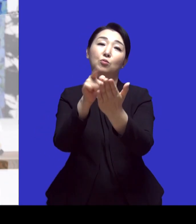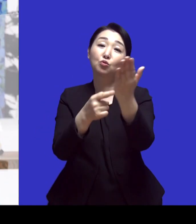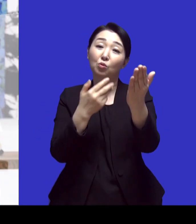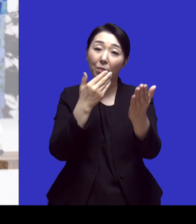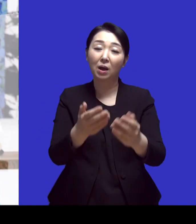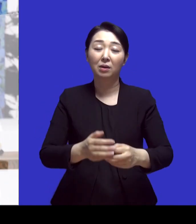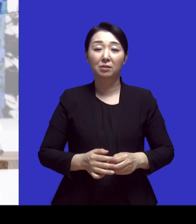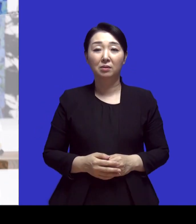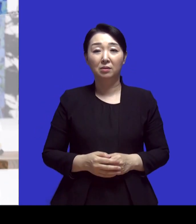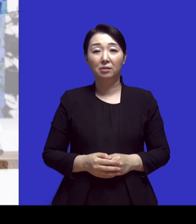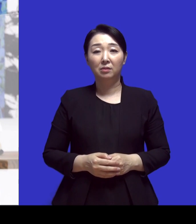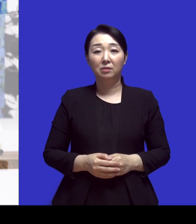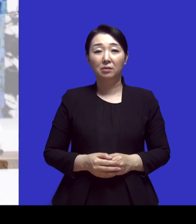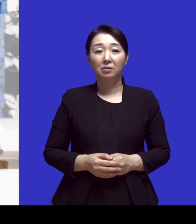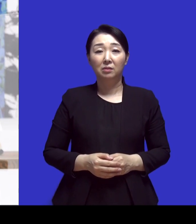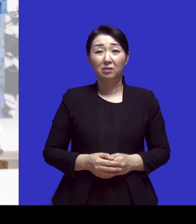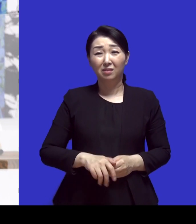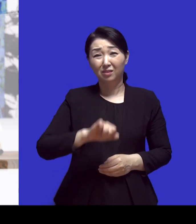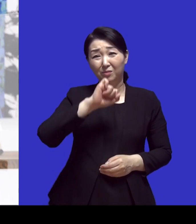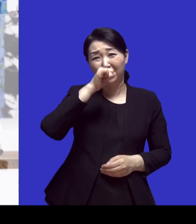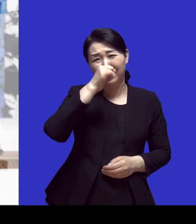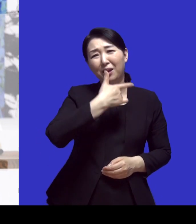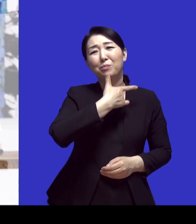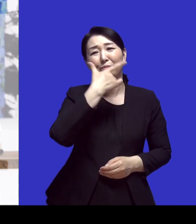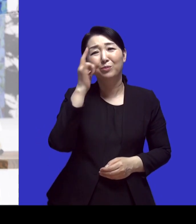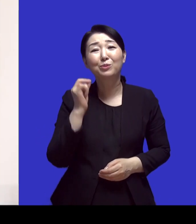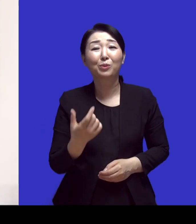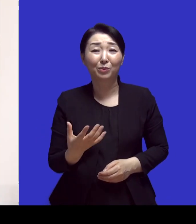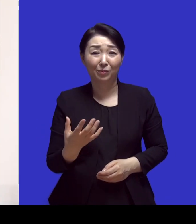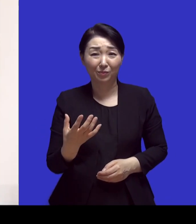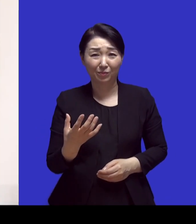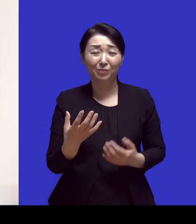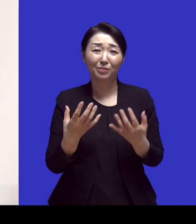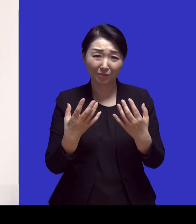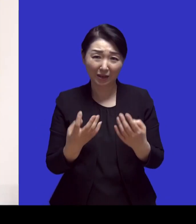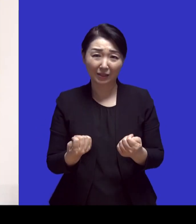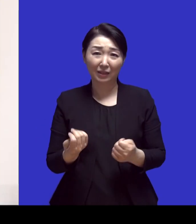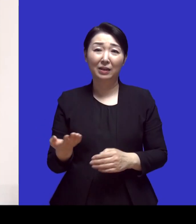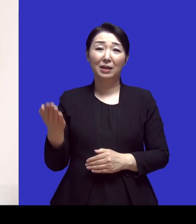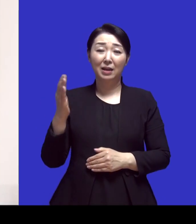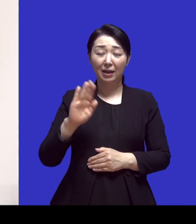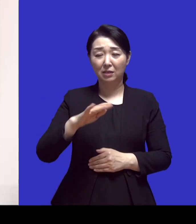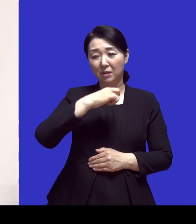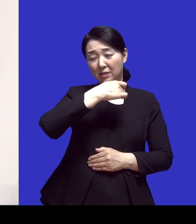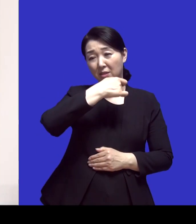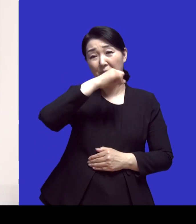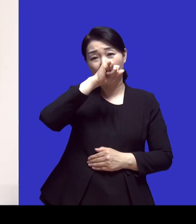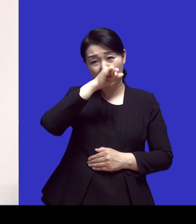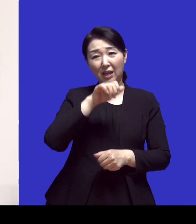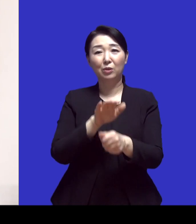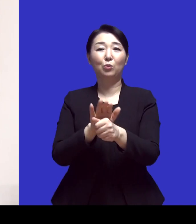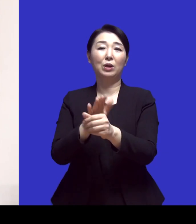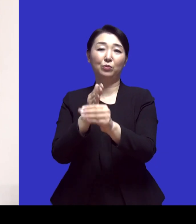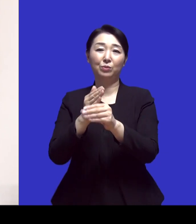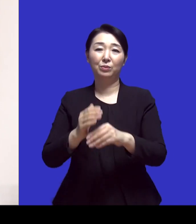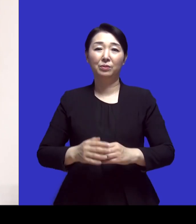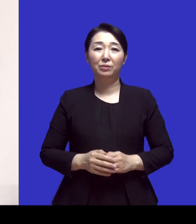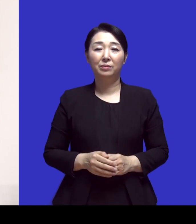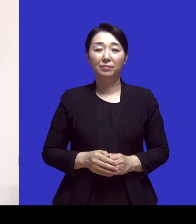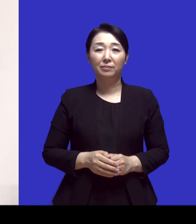재정적인 아직 연약함이 있어서 저희가 그 일 돕기를 계속하고 있는데